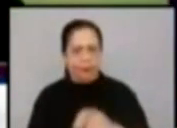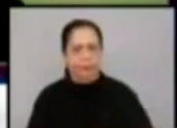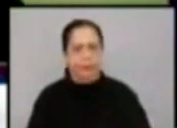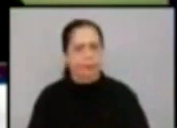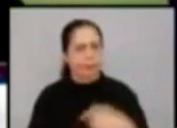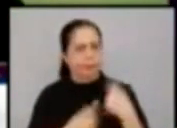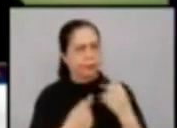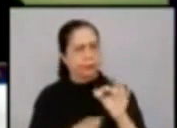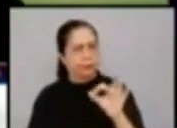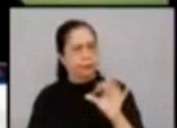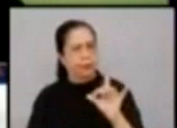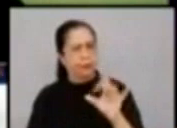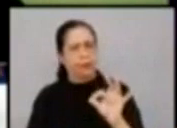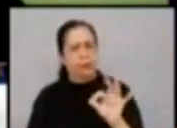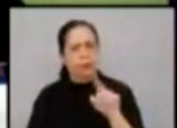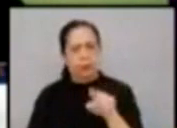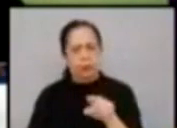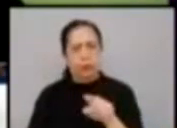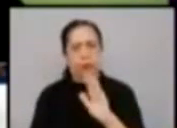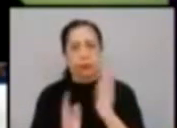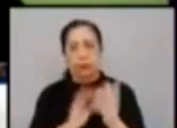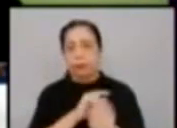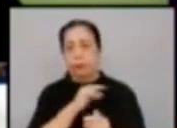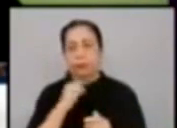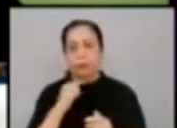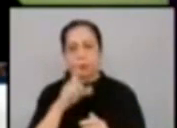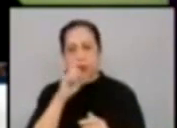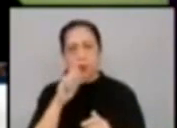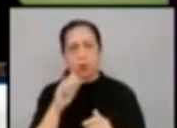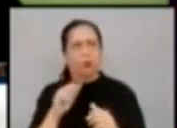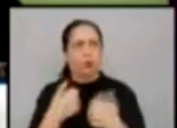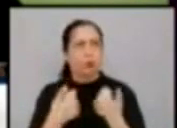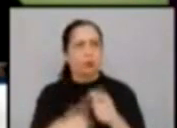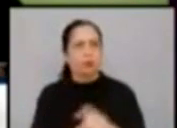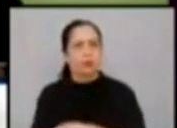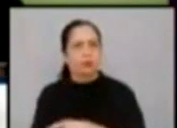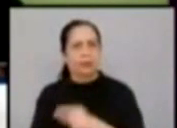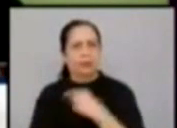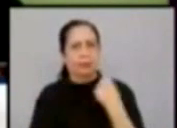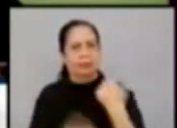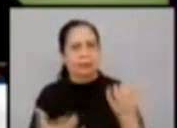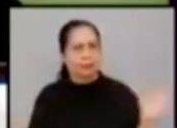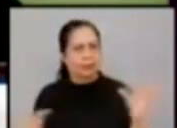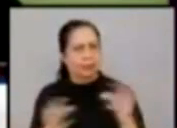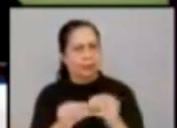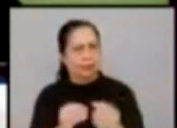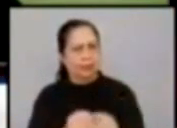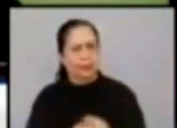Kung 1989 po, Father, kayo naging pari. Ilan taon na po kayong pari ngayon?